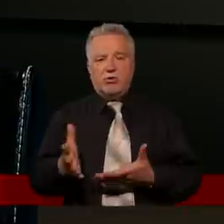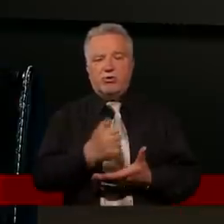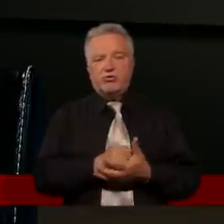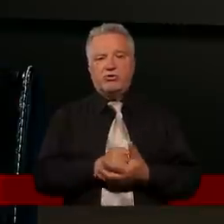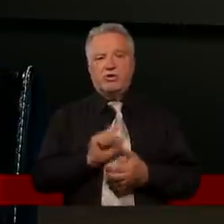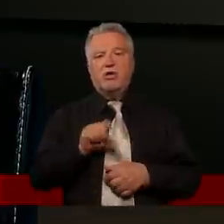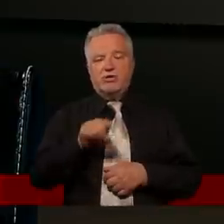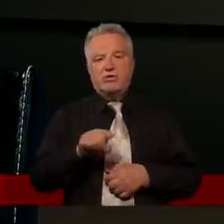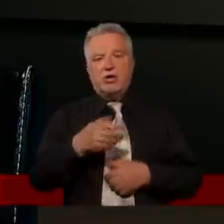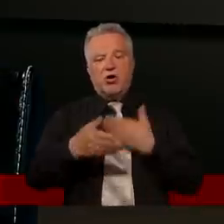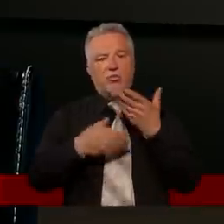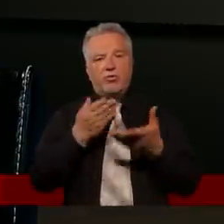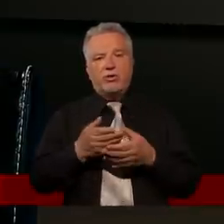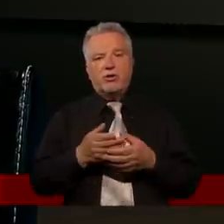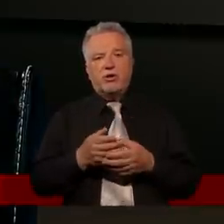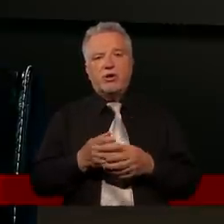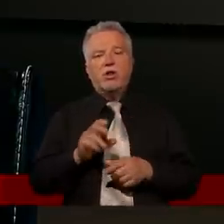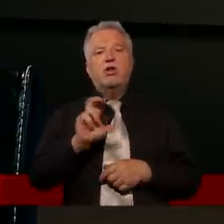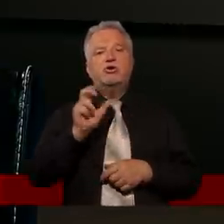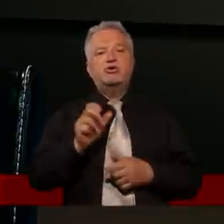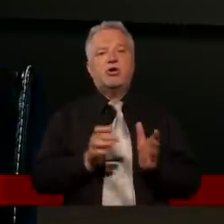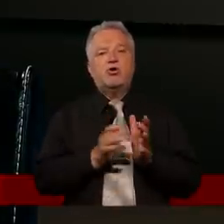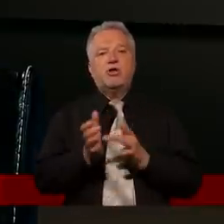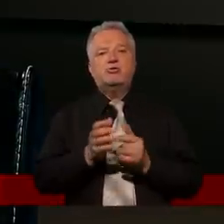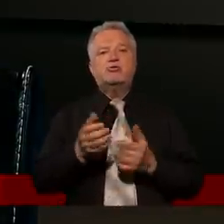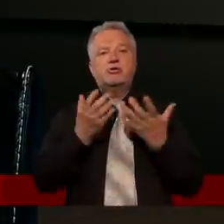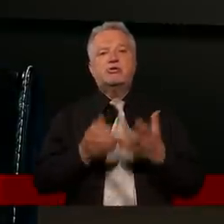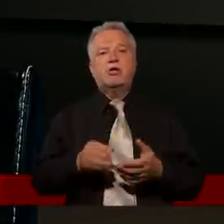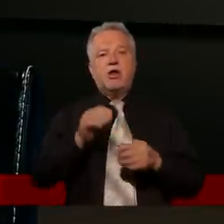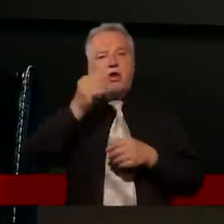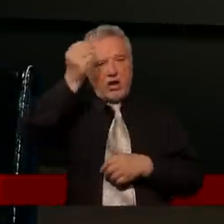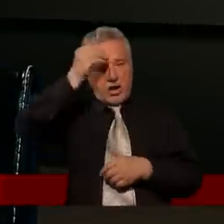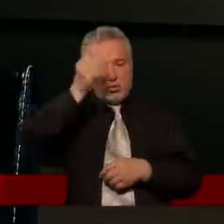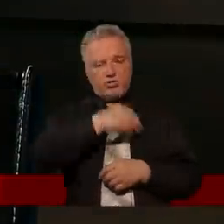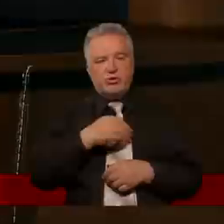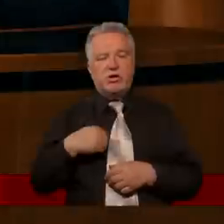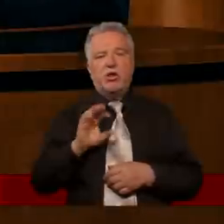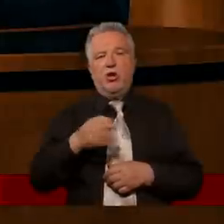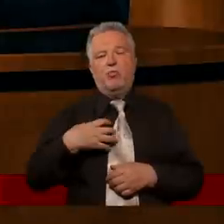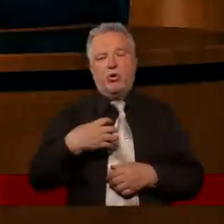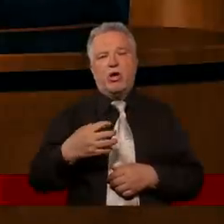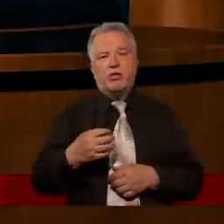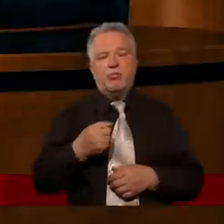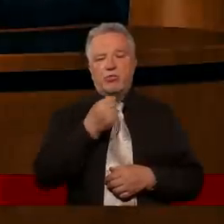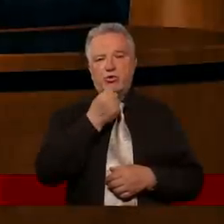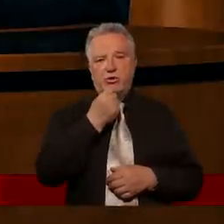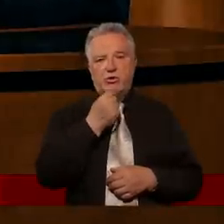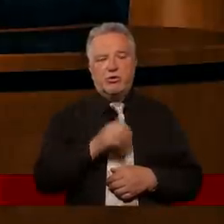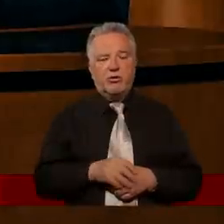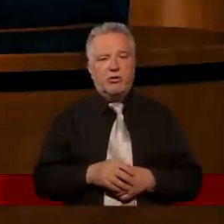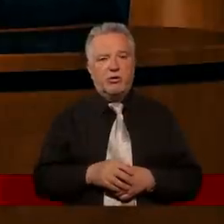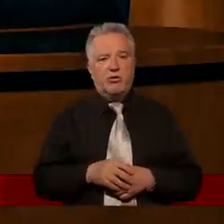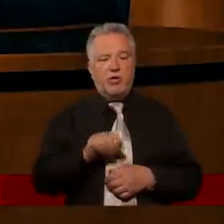przypowieści, czego Jezus każdego z nas chce z tej przypowieści nauczyć o bogatym młodzieńcu. pozwolę sobie